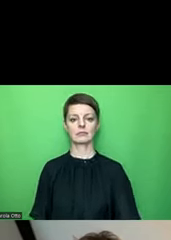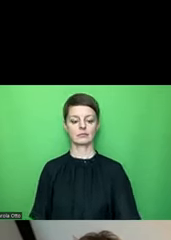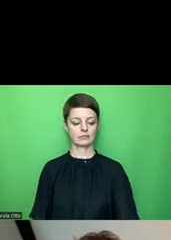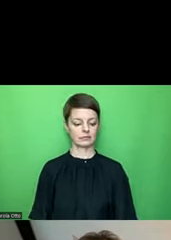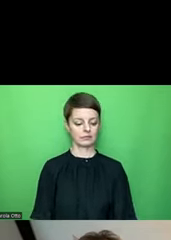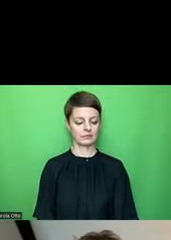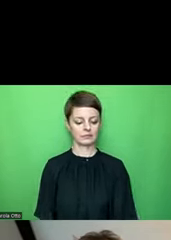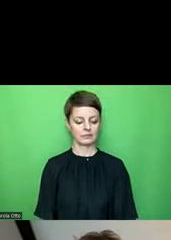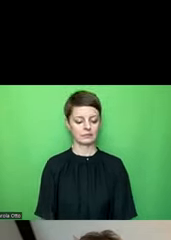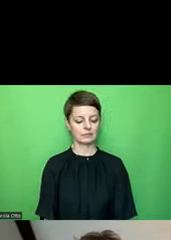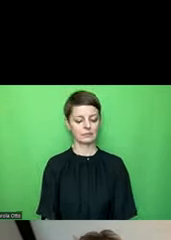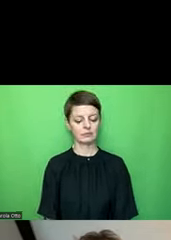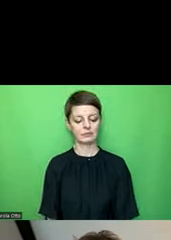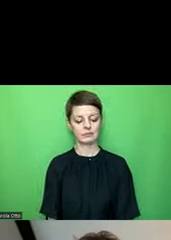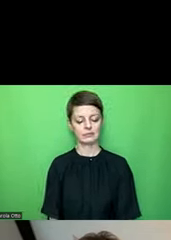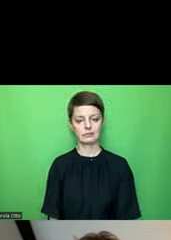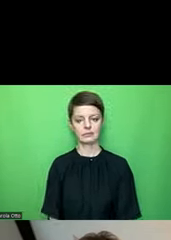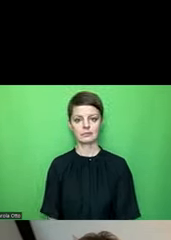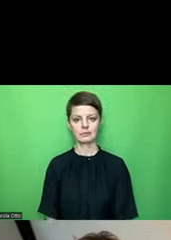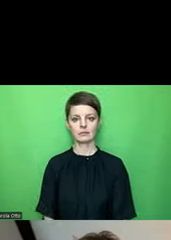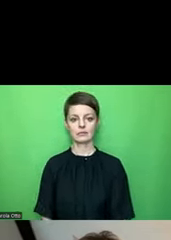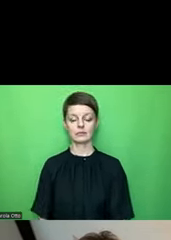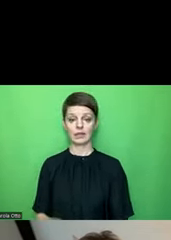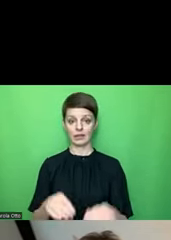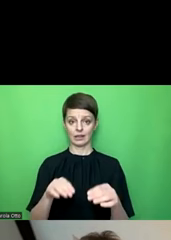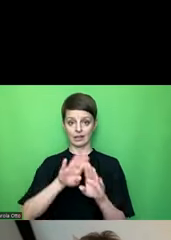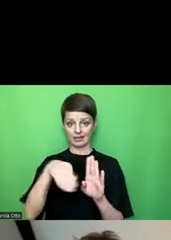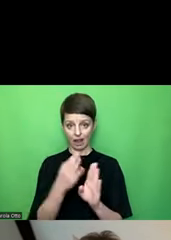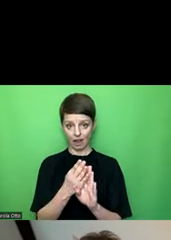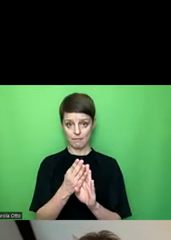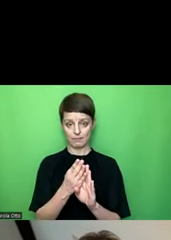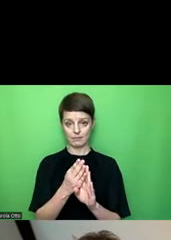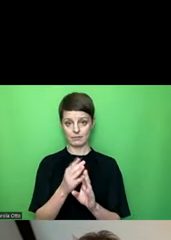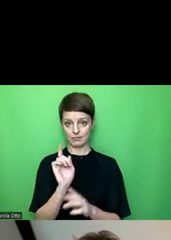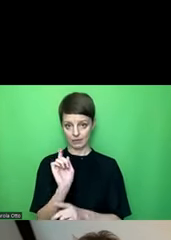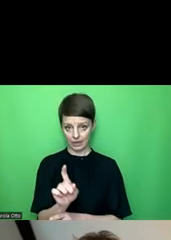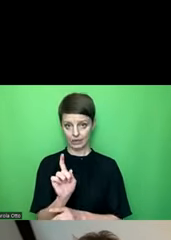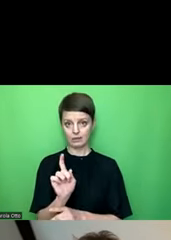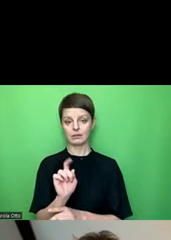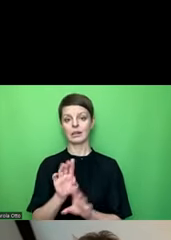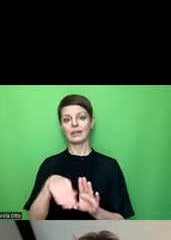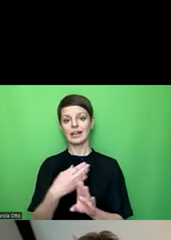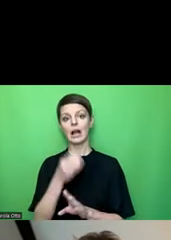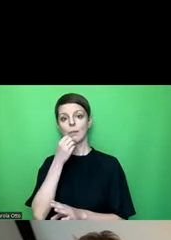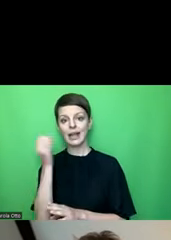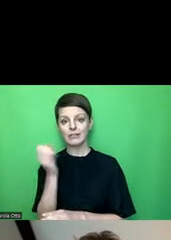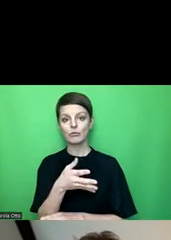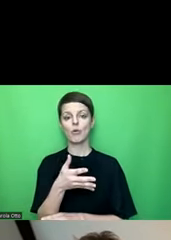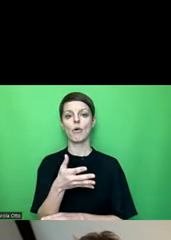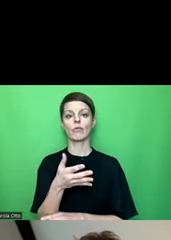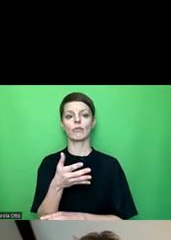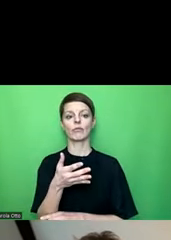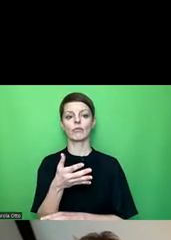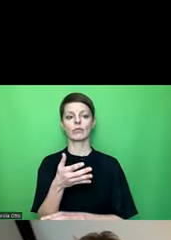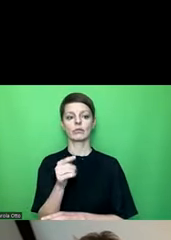bei ich jetzt dieses Diagramm anklicke, dann kann ich bei Diagramm Entwurf mir verschiedene